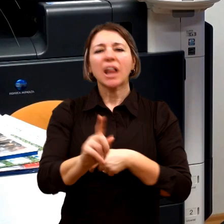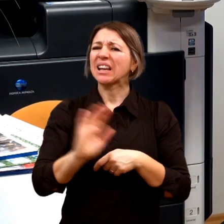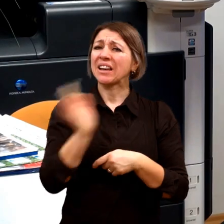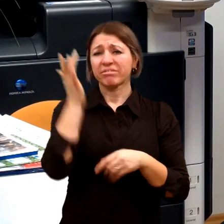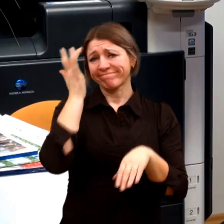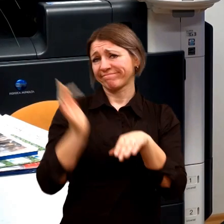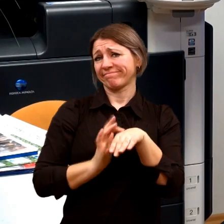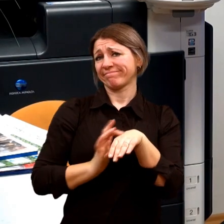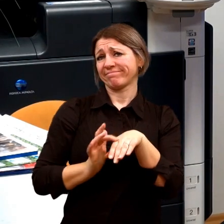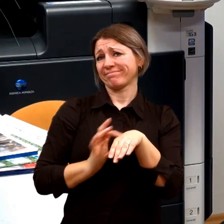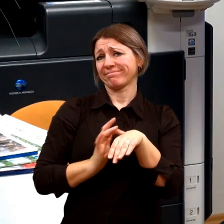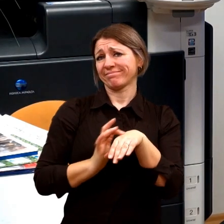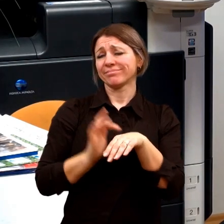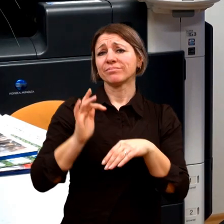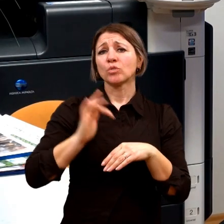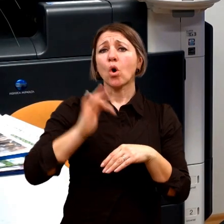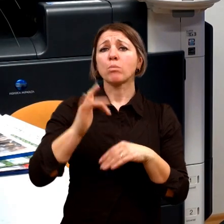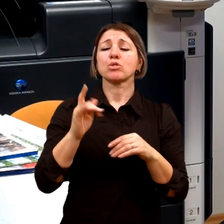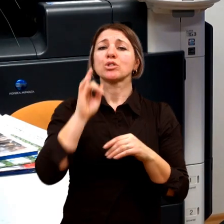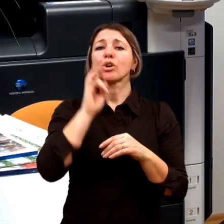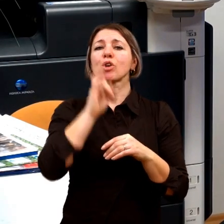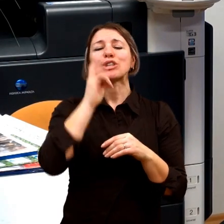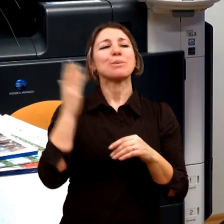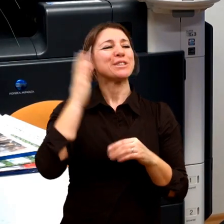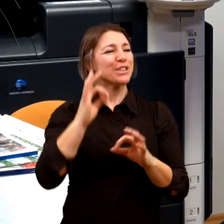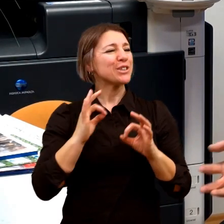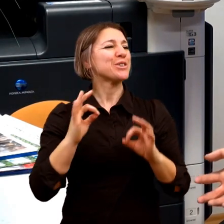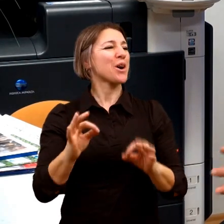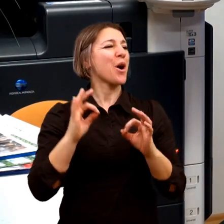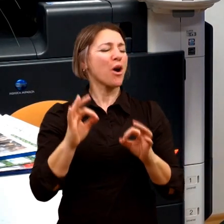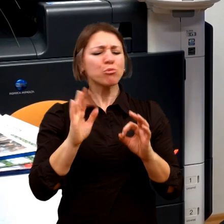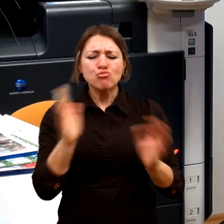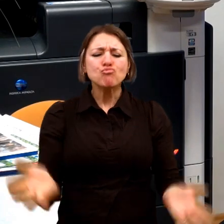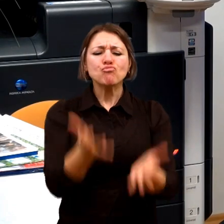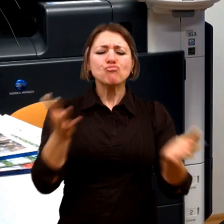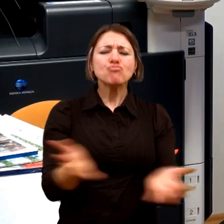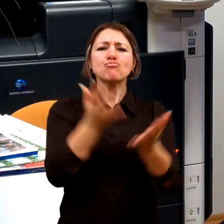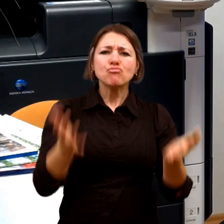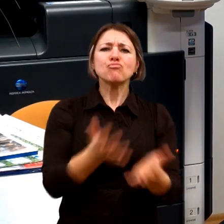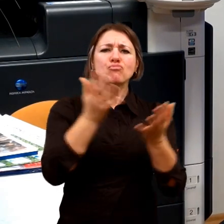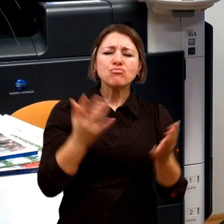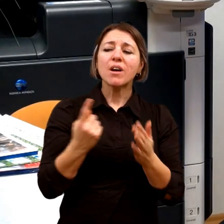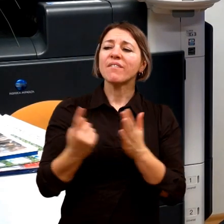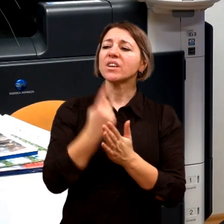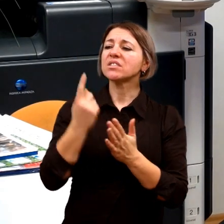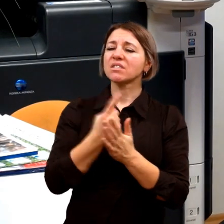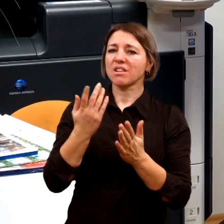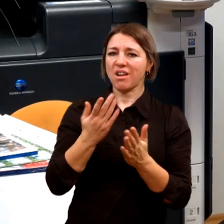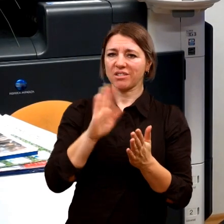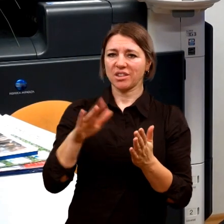a jeho fungování mají třeba jiná očekávání a ta škola to naplňuje jinak a